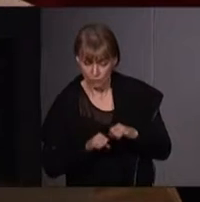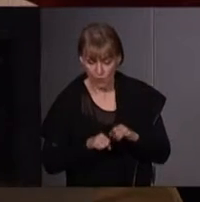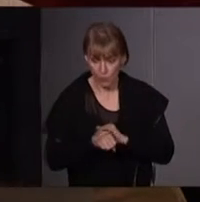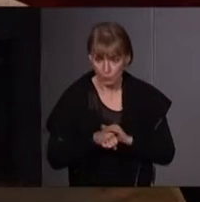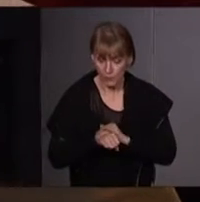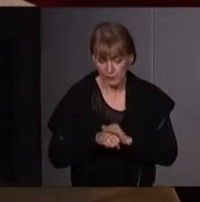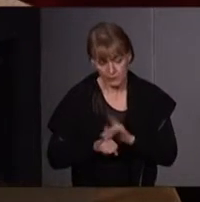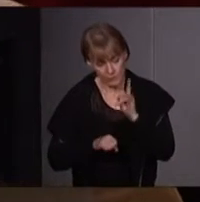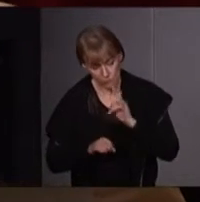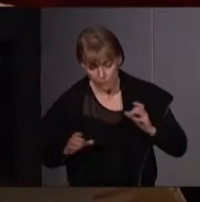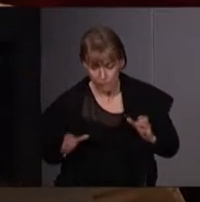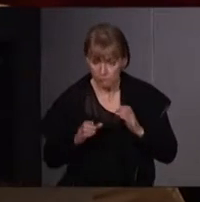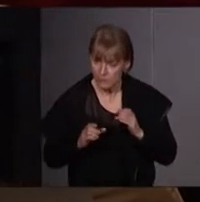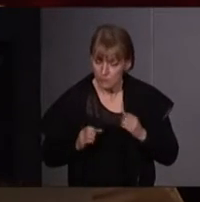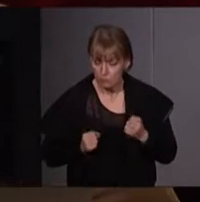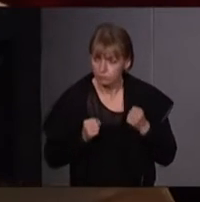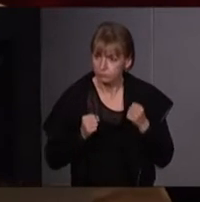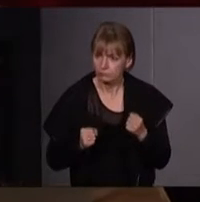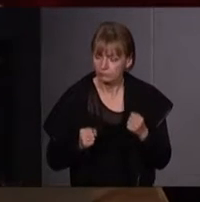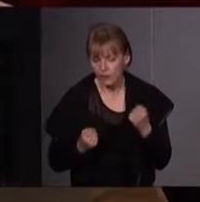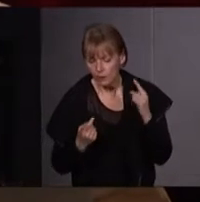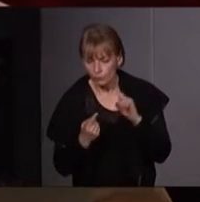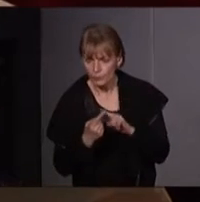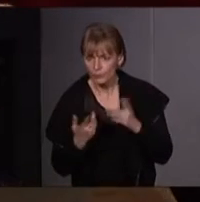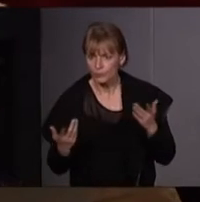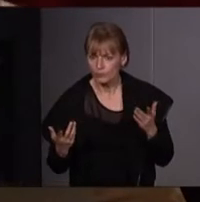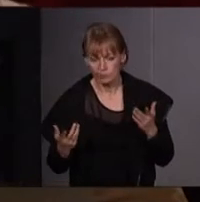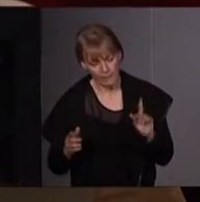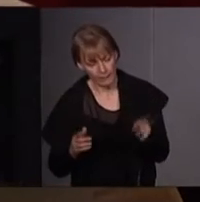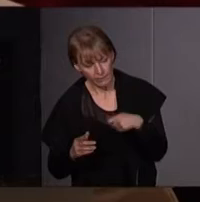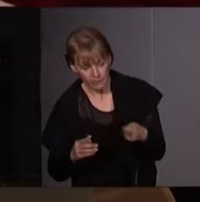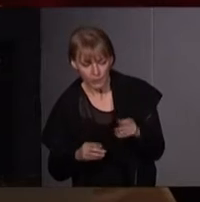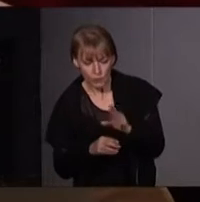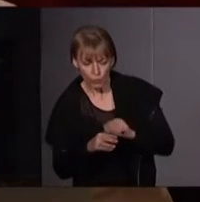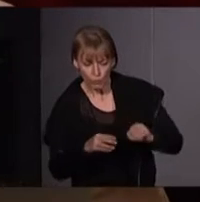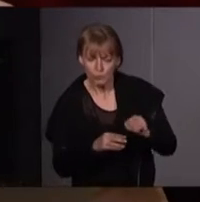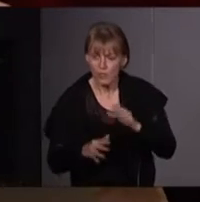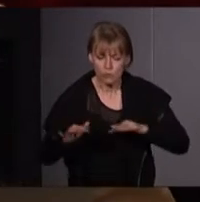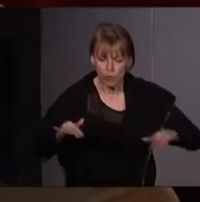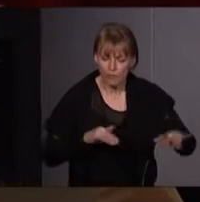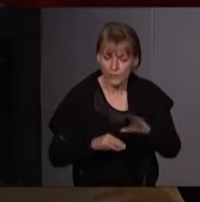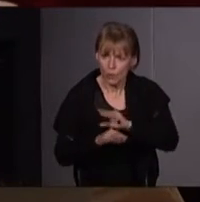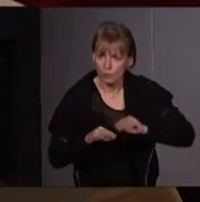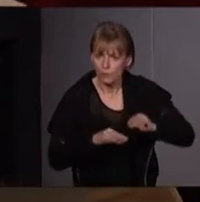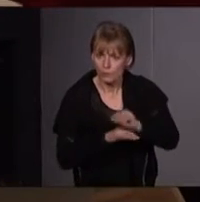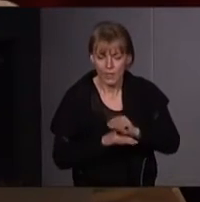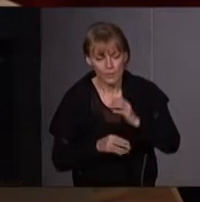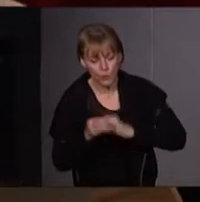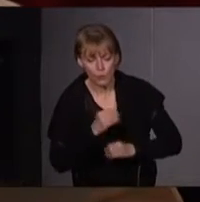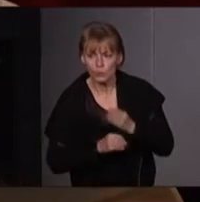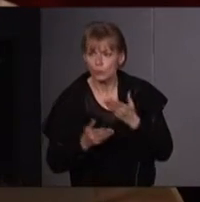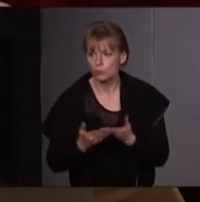des femmes se mobilisent pour défendre la nature ou l'environnement, ou pour critiquer certaines productions